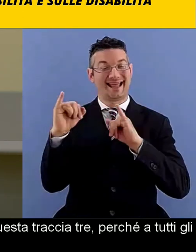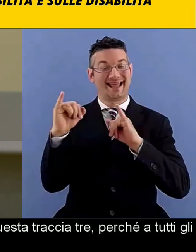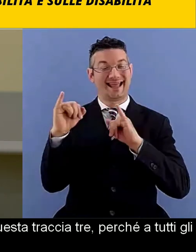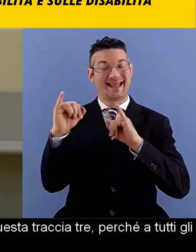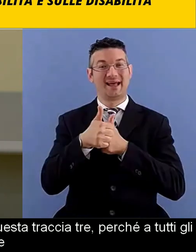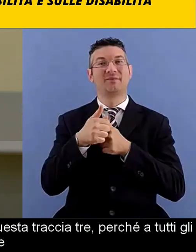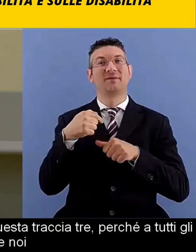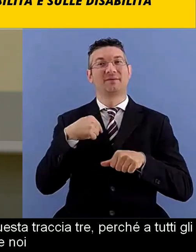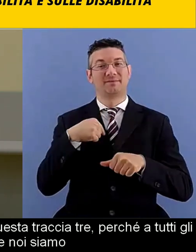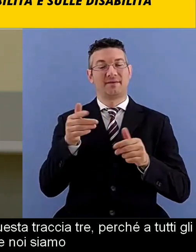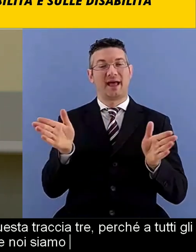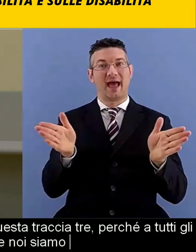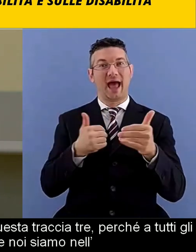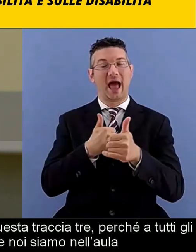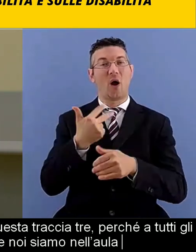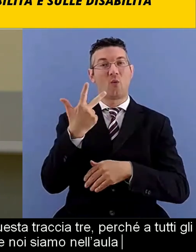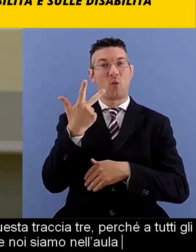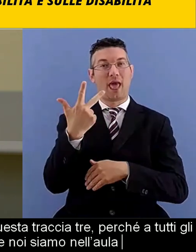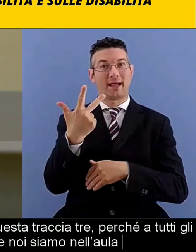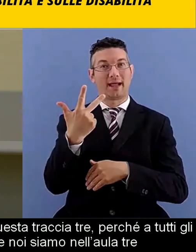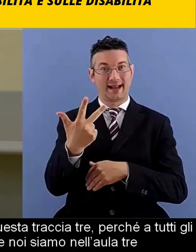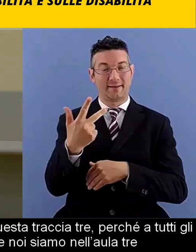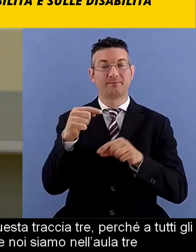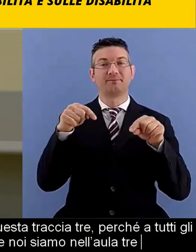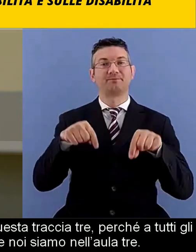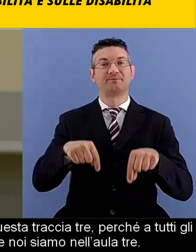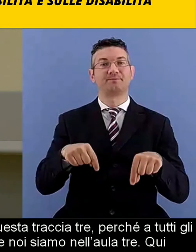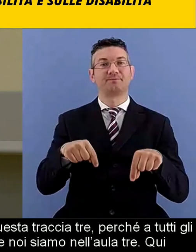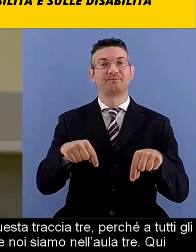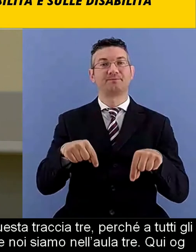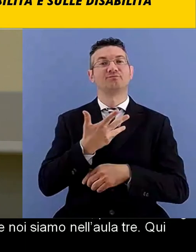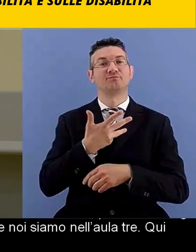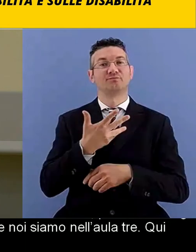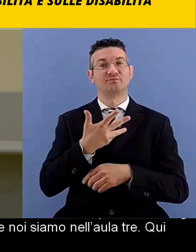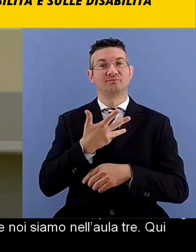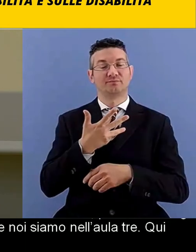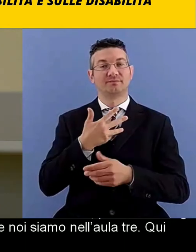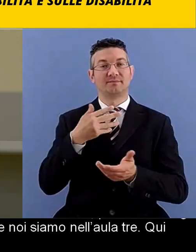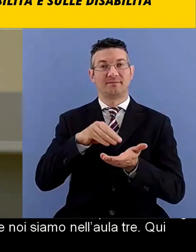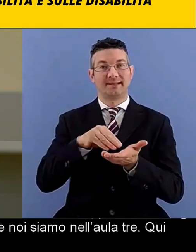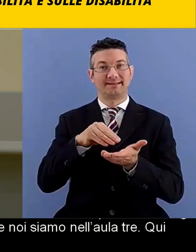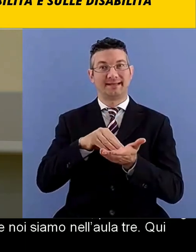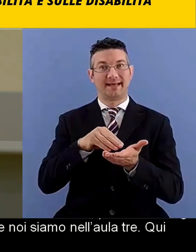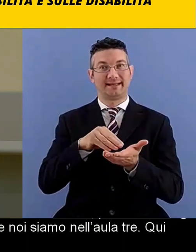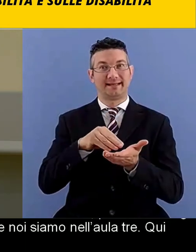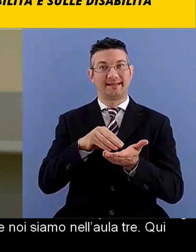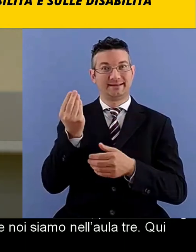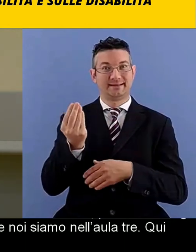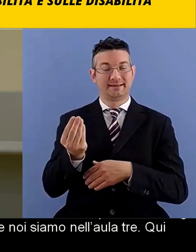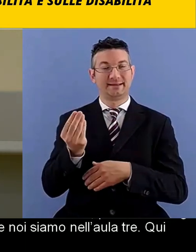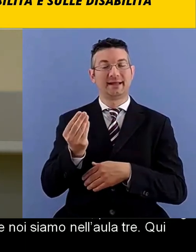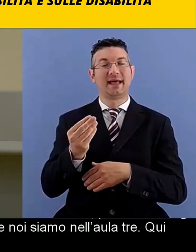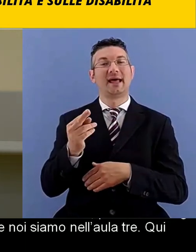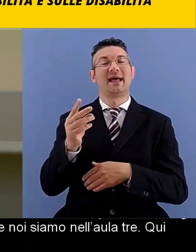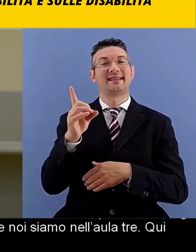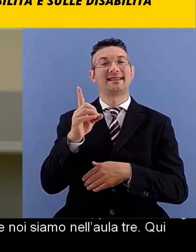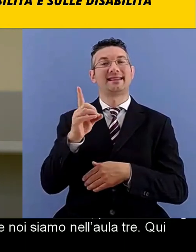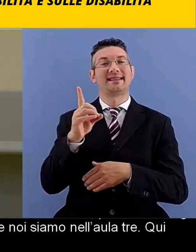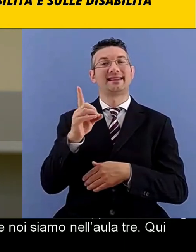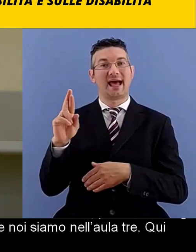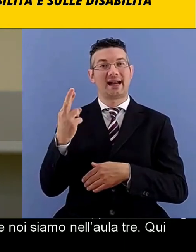qui oggi abbiamo con noi Dina Riccò che è professore